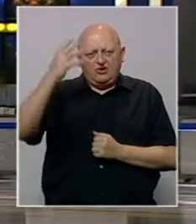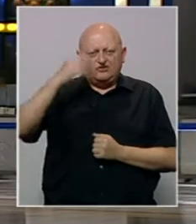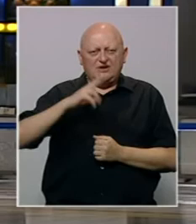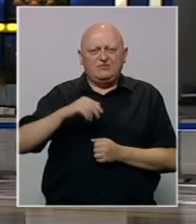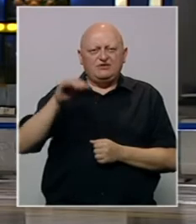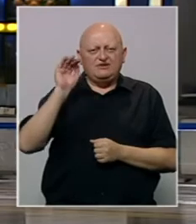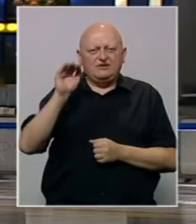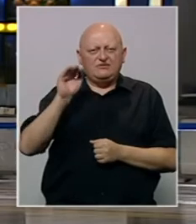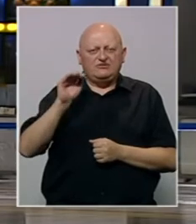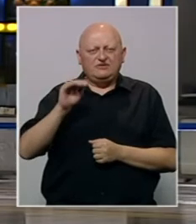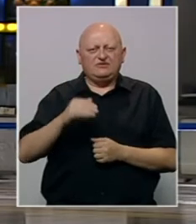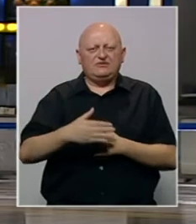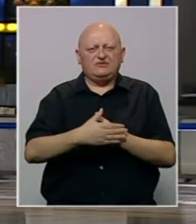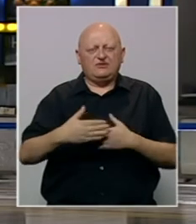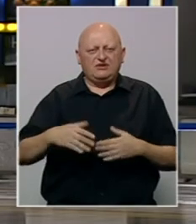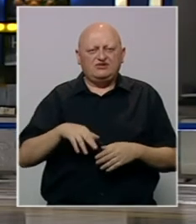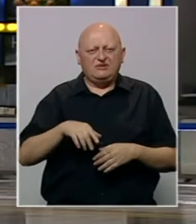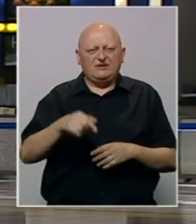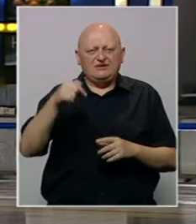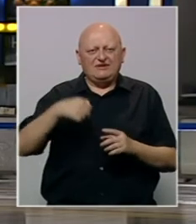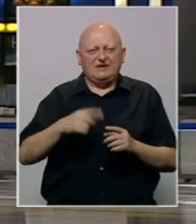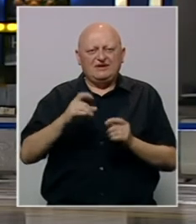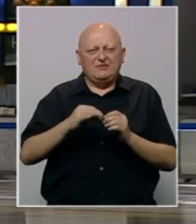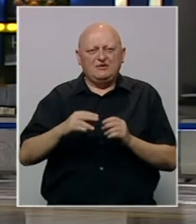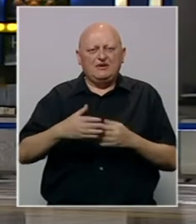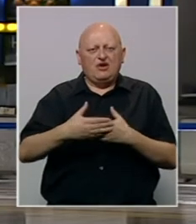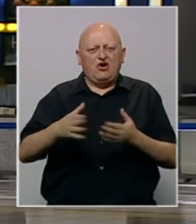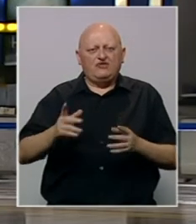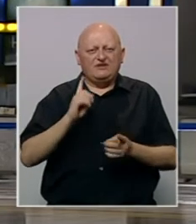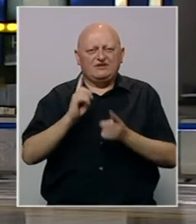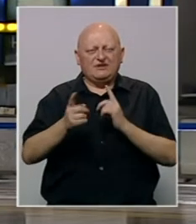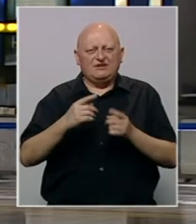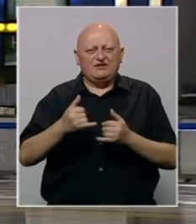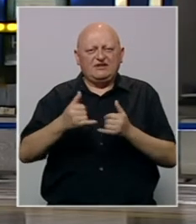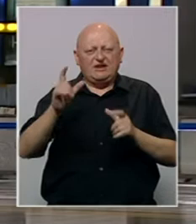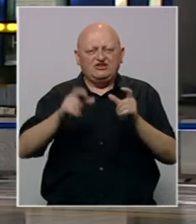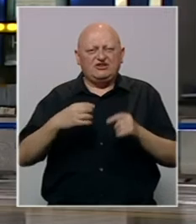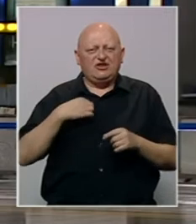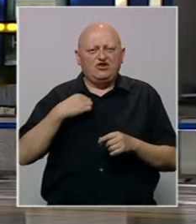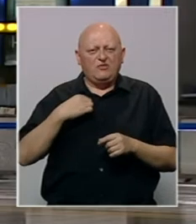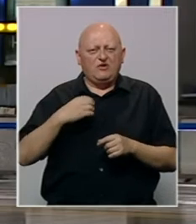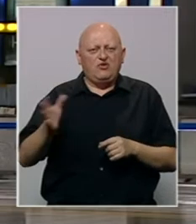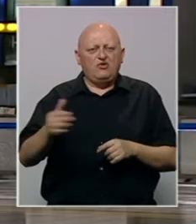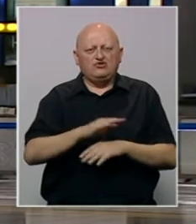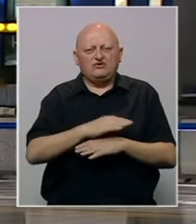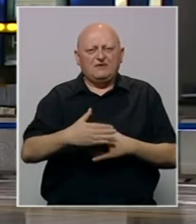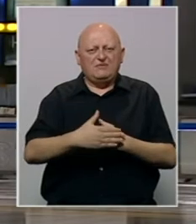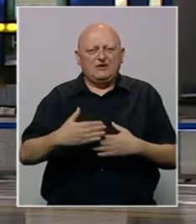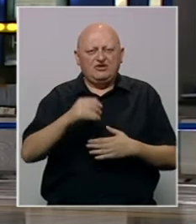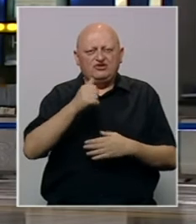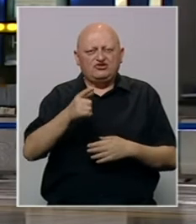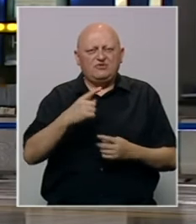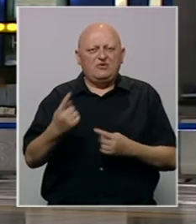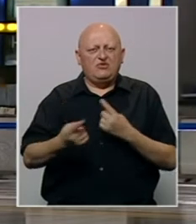Kosovska policija saopštila je da su granični prelazi Jarinje i Brnjak otvoreni za kretanje građana i robe. Uklonjene su sve